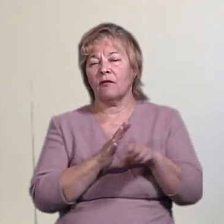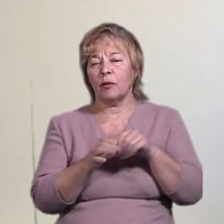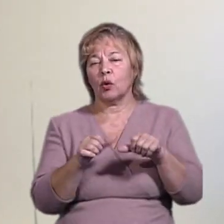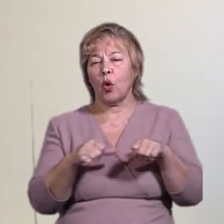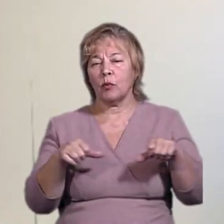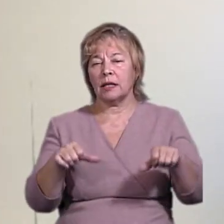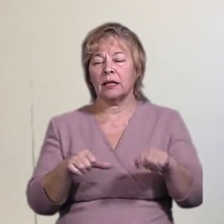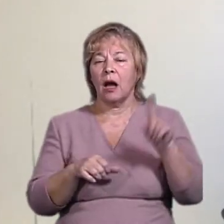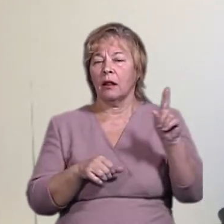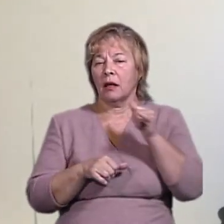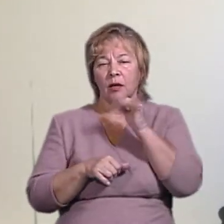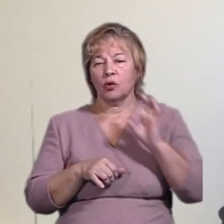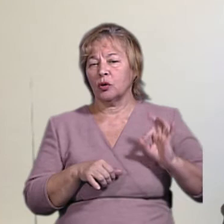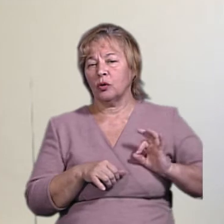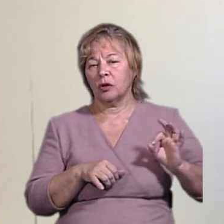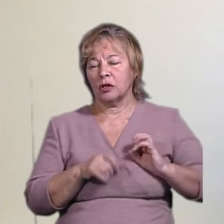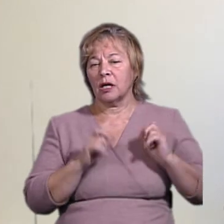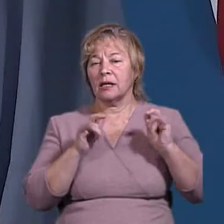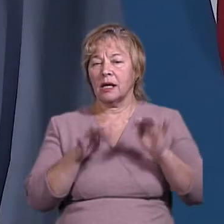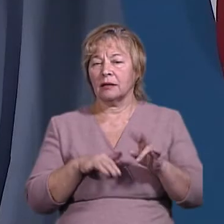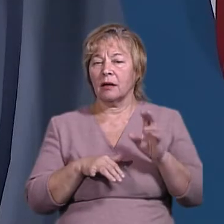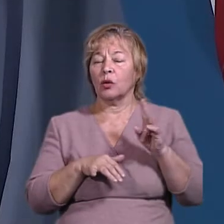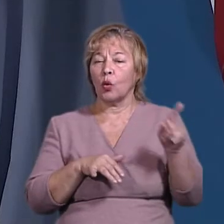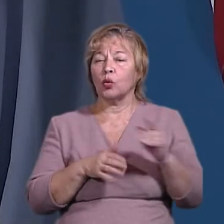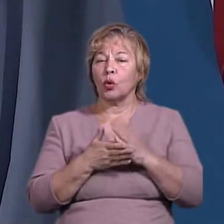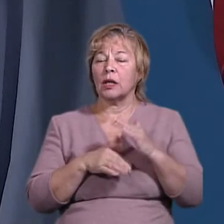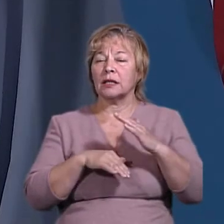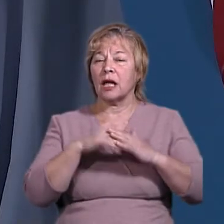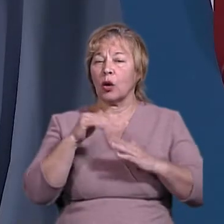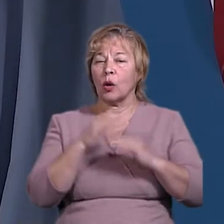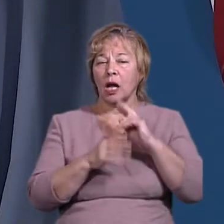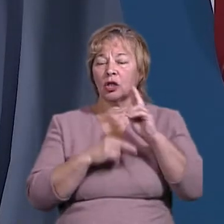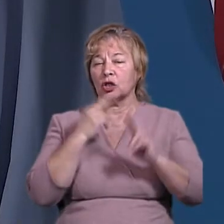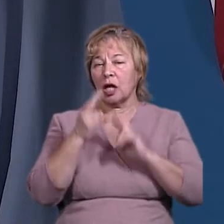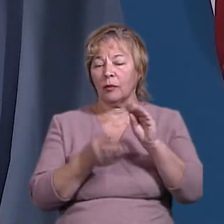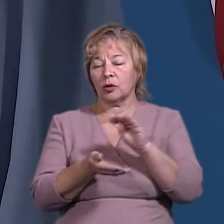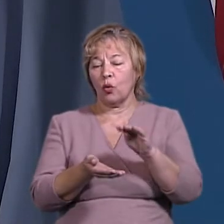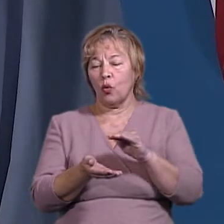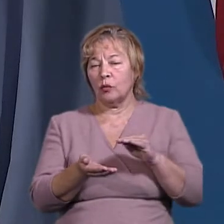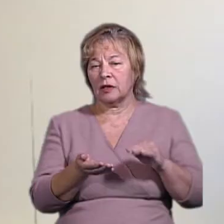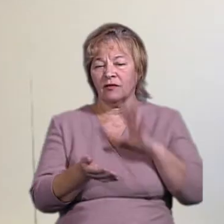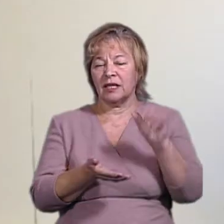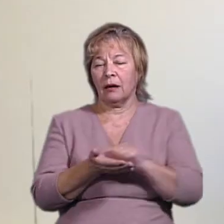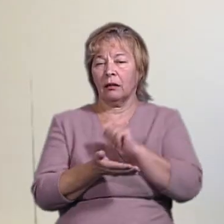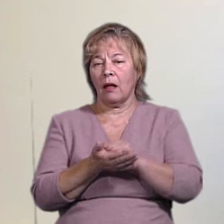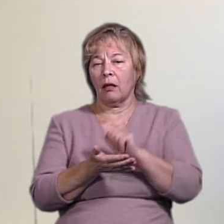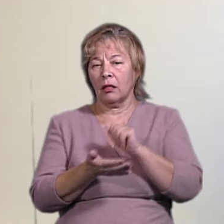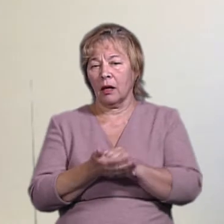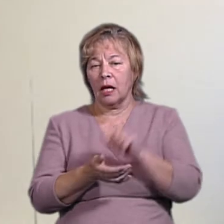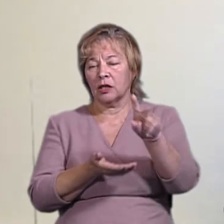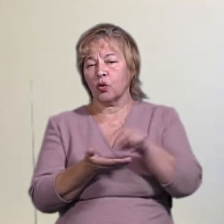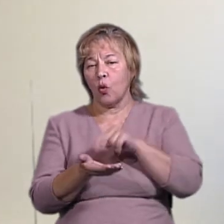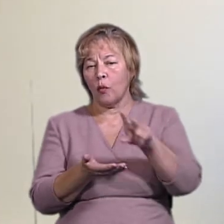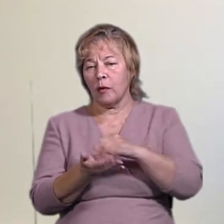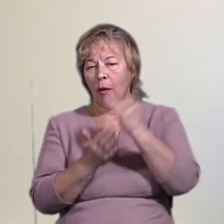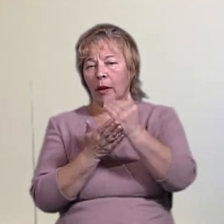комісію. Так, вона не може юридично діяти, але в неї на руках зараз скарга з описом всіх даних, з доданими копіями